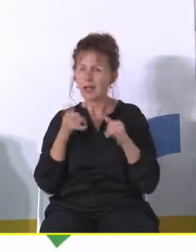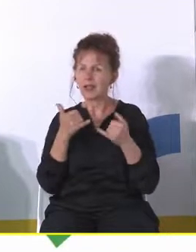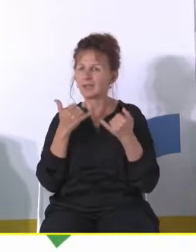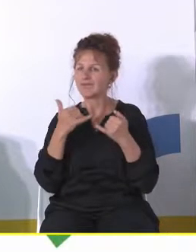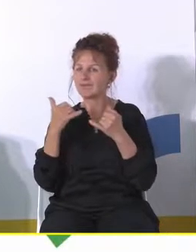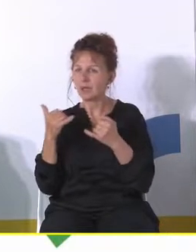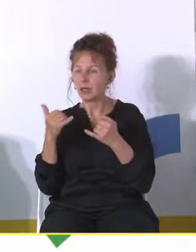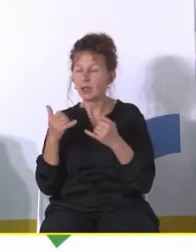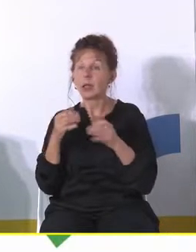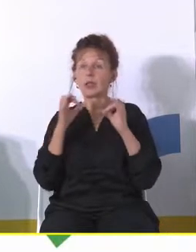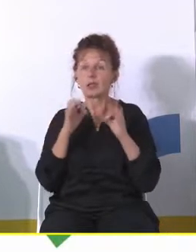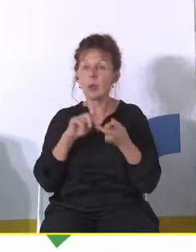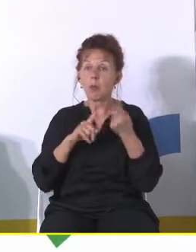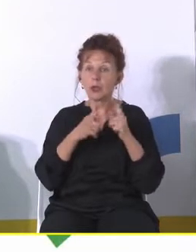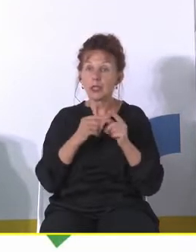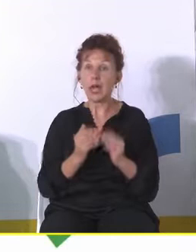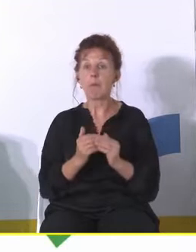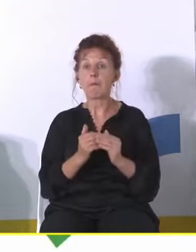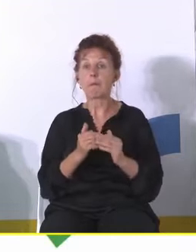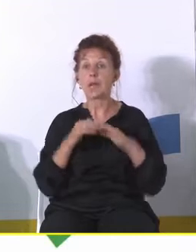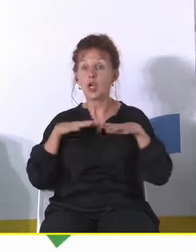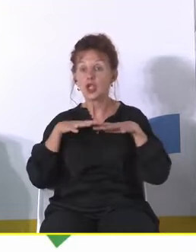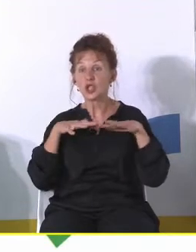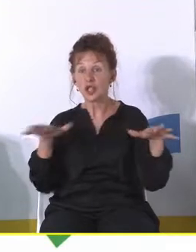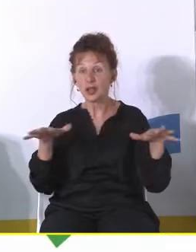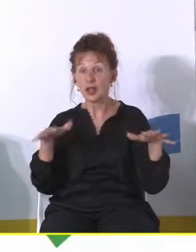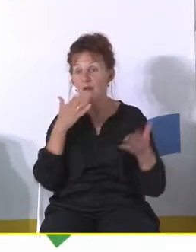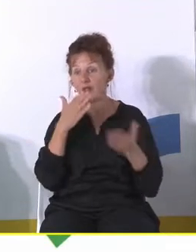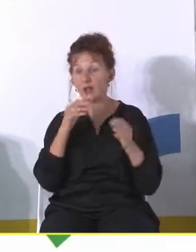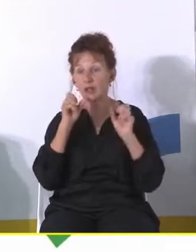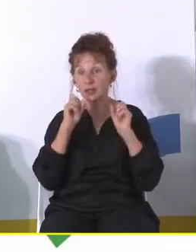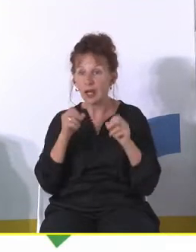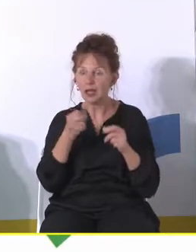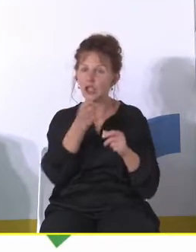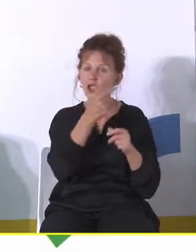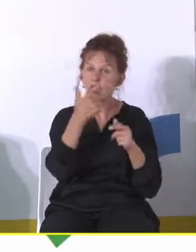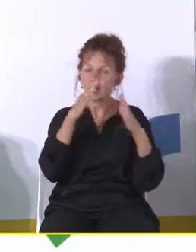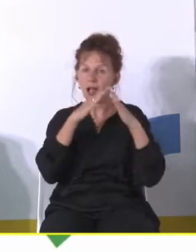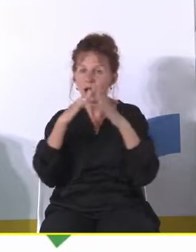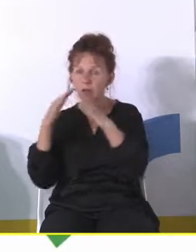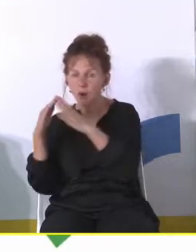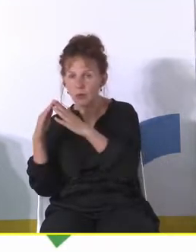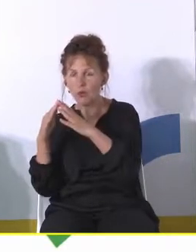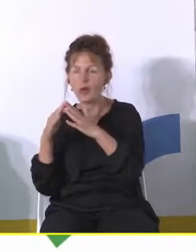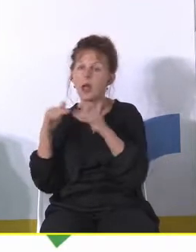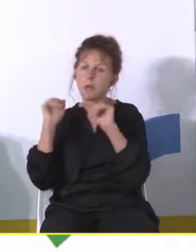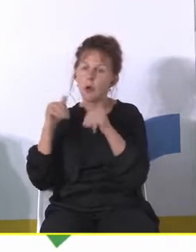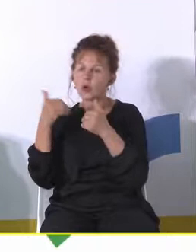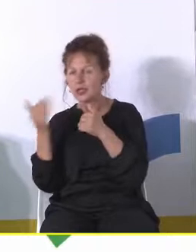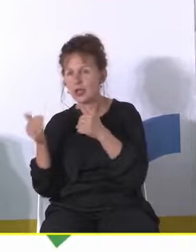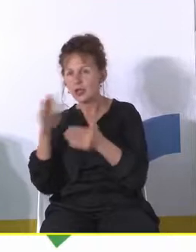przestrzenna czasami właśnie samorządu, które tak wygląda, że trzeba postawić tam kilka domów, gdzieś tam plac zabaw dać może